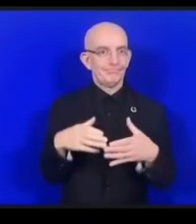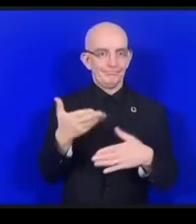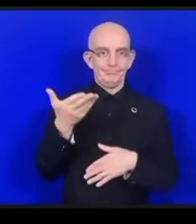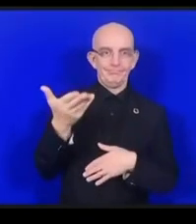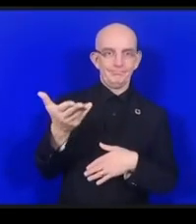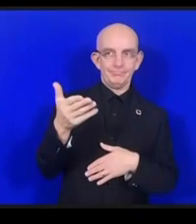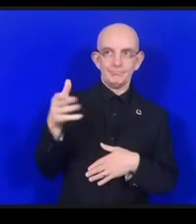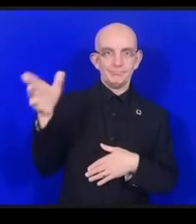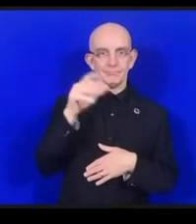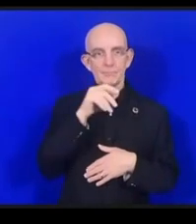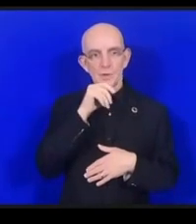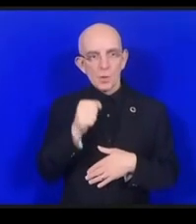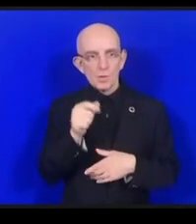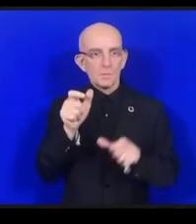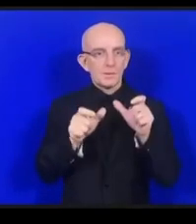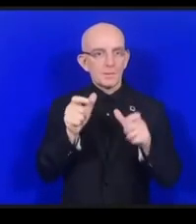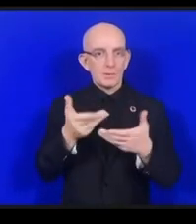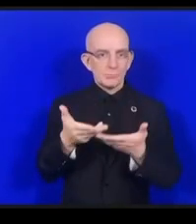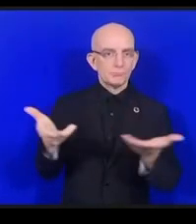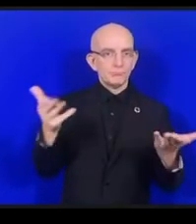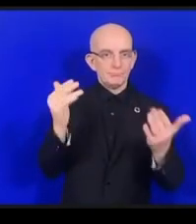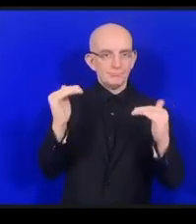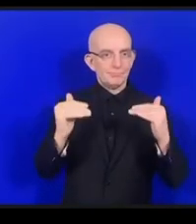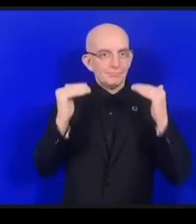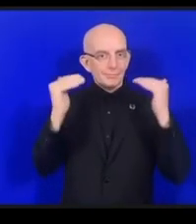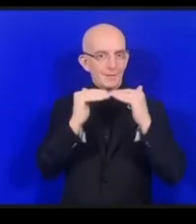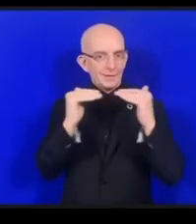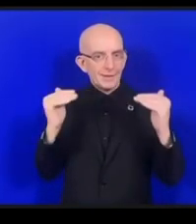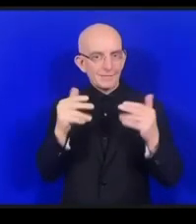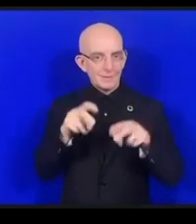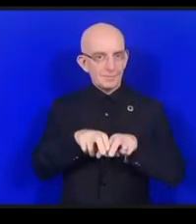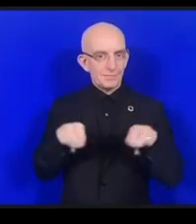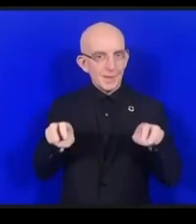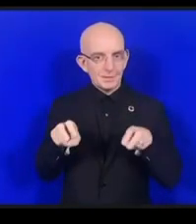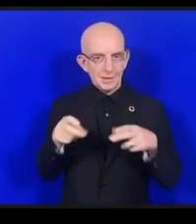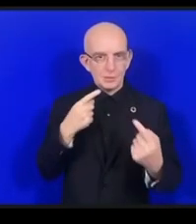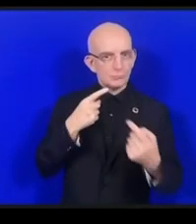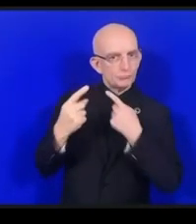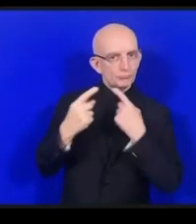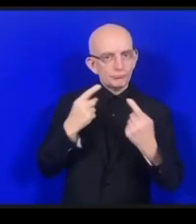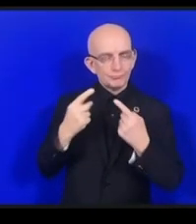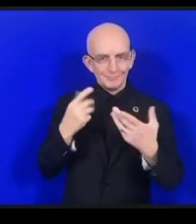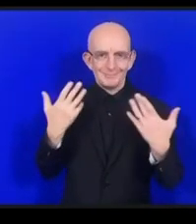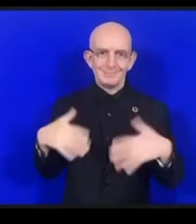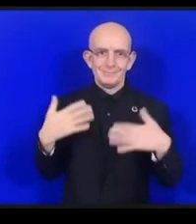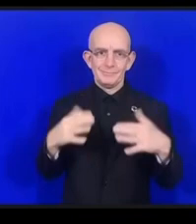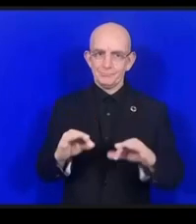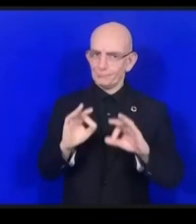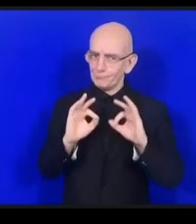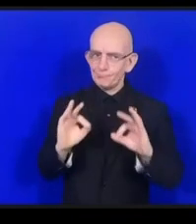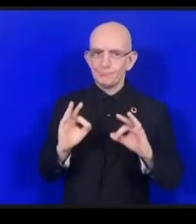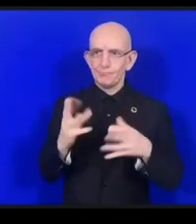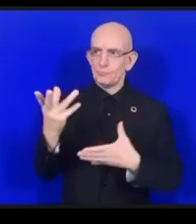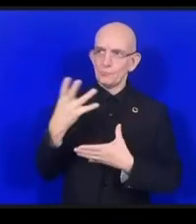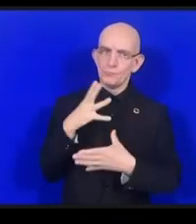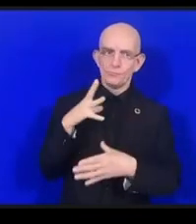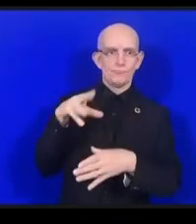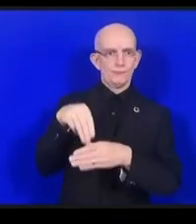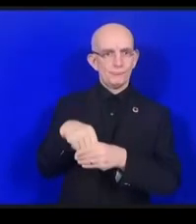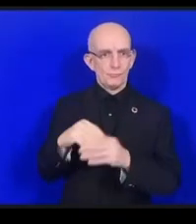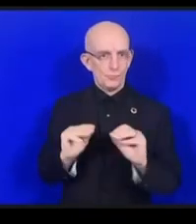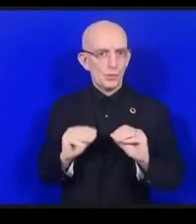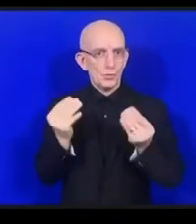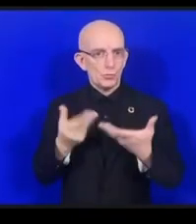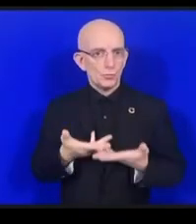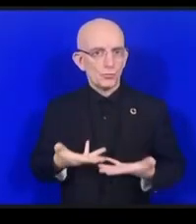年上の皆さまとともにこういう会合に参加できて嬉しく思います青年はいろんなセッションに参加させて